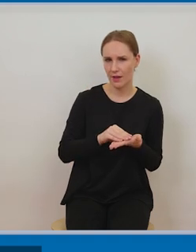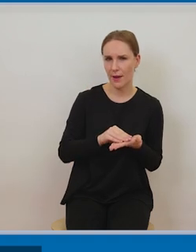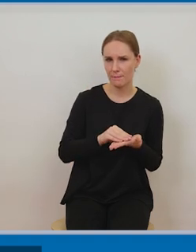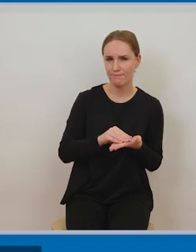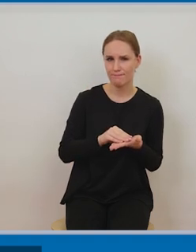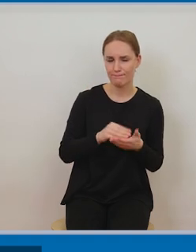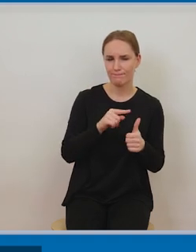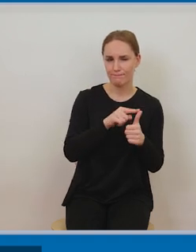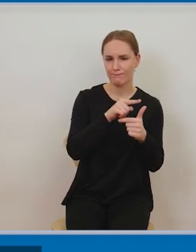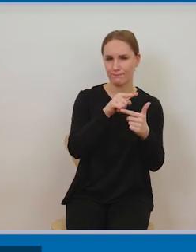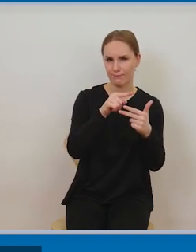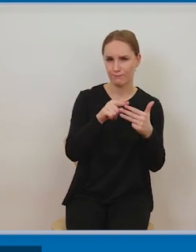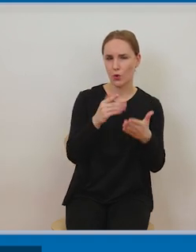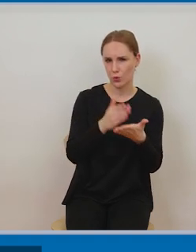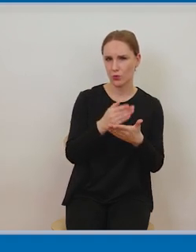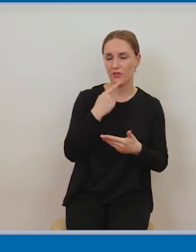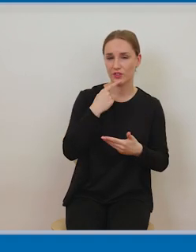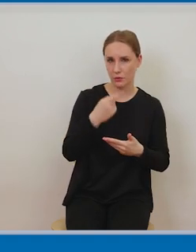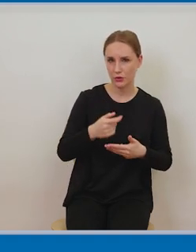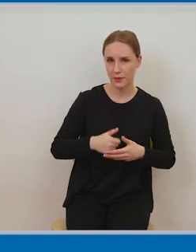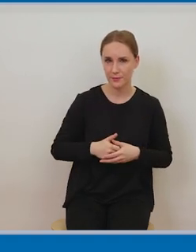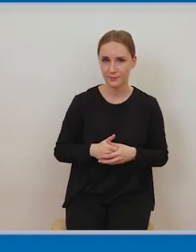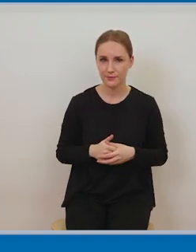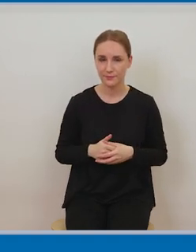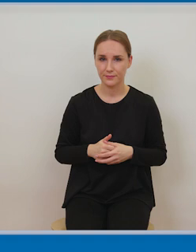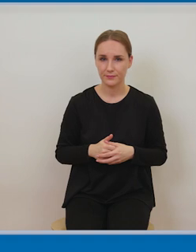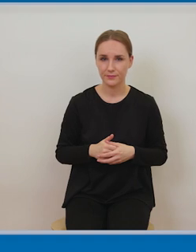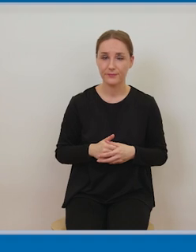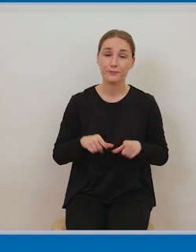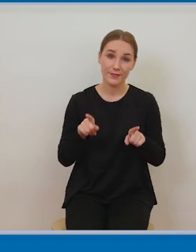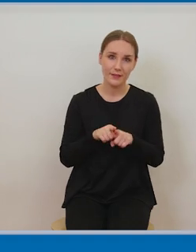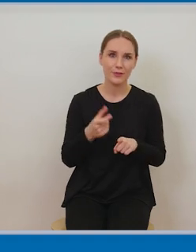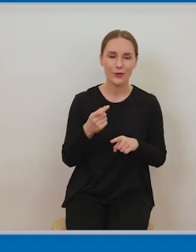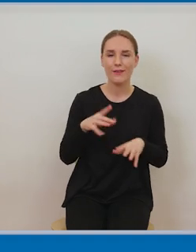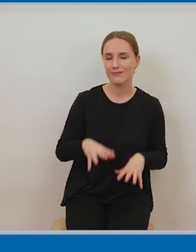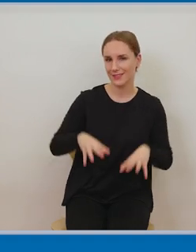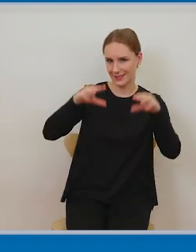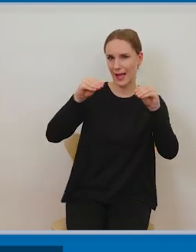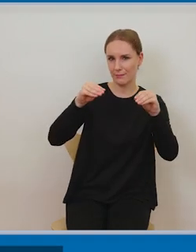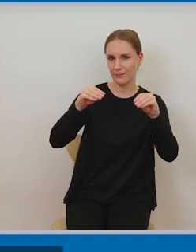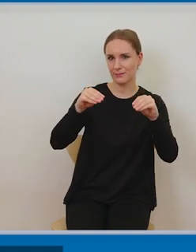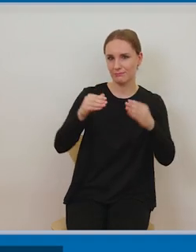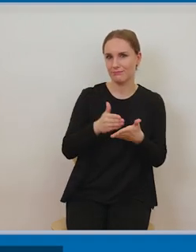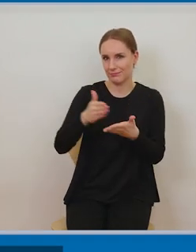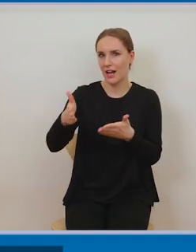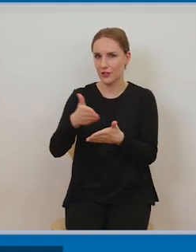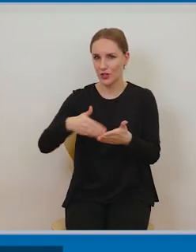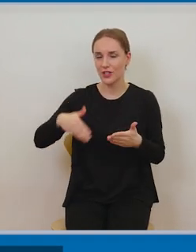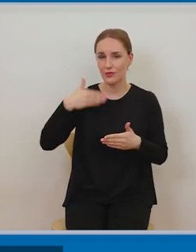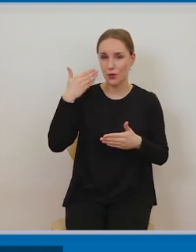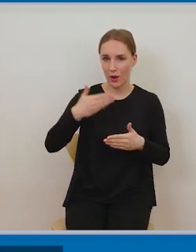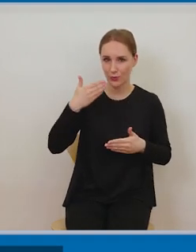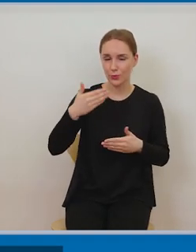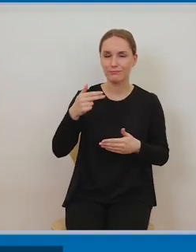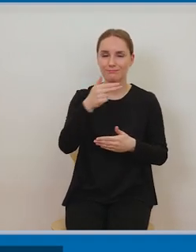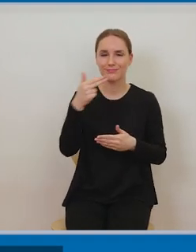ale też w ramach wstępu do tej zasadniczej części naszego wykładu poświęconej właśnie zasadom korzystania z utworu w ramach dozwolonego użytku,